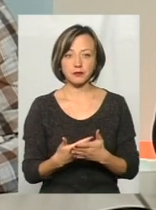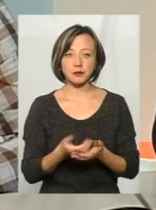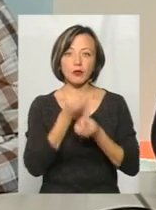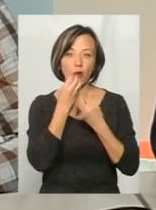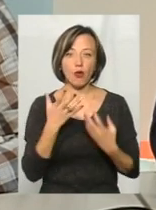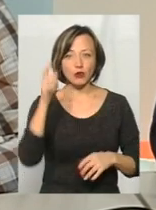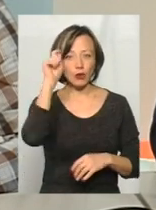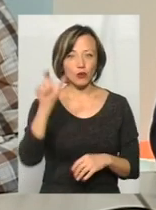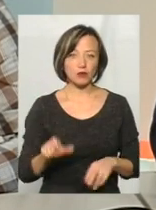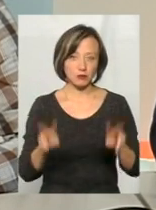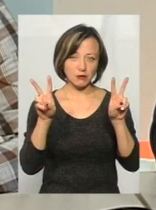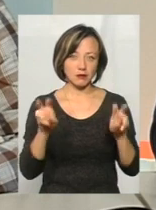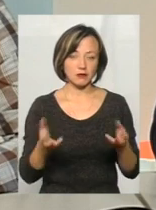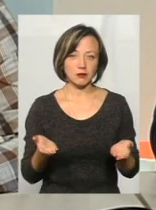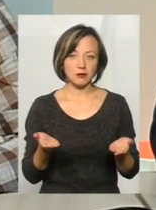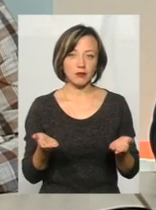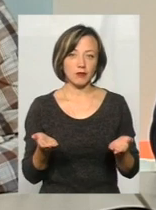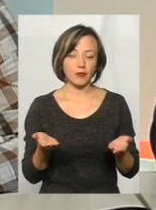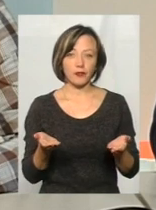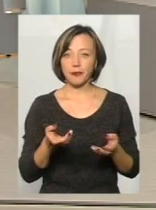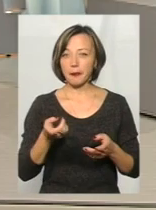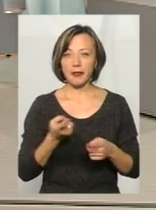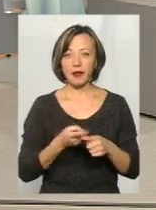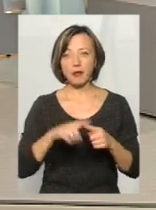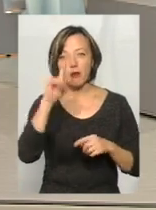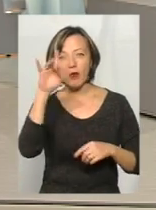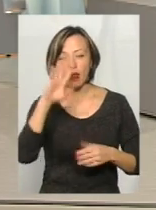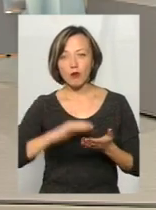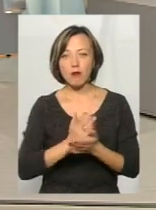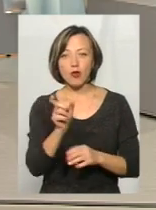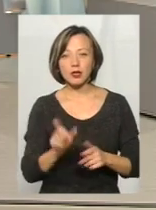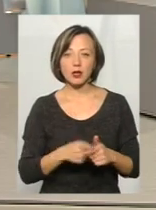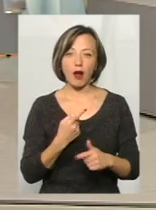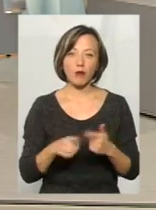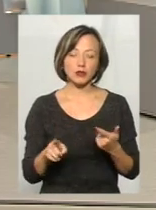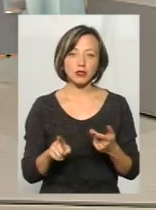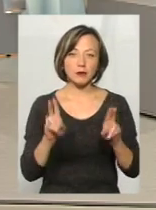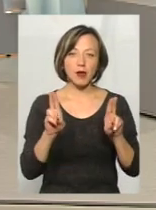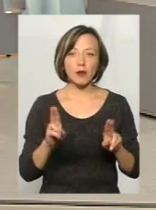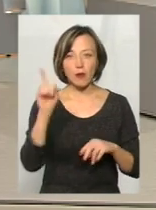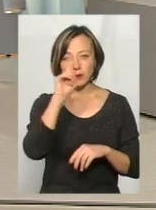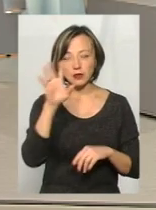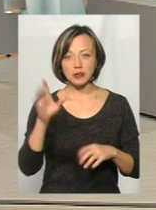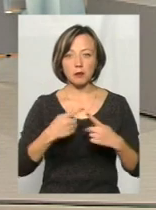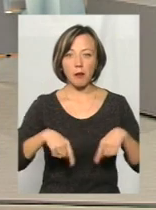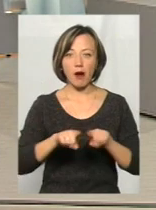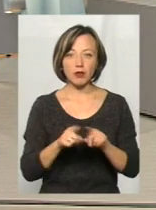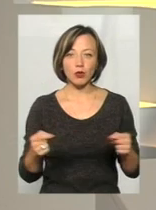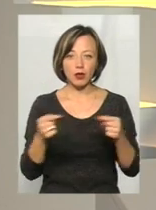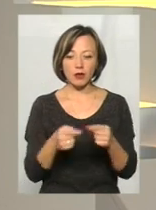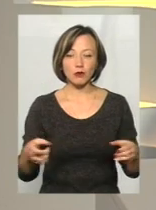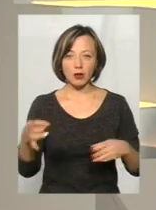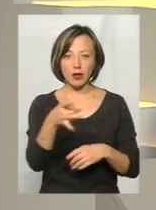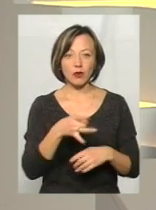хорошого парня, якщо по-російськи, то насправді це... Популярна політика. Популярна Або за принципом популярної партії в конкретному